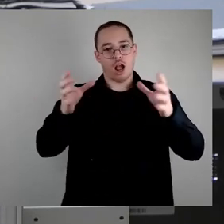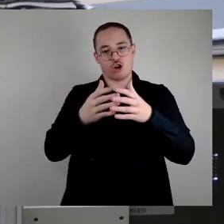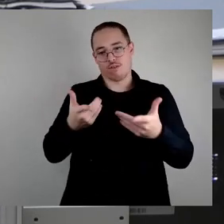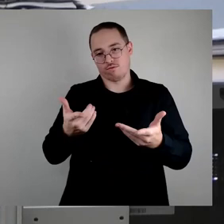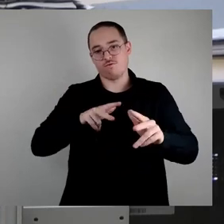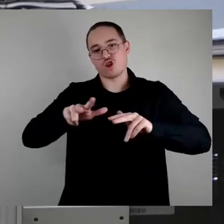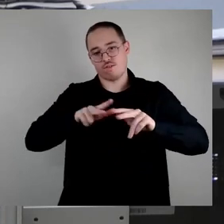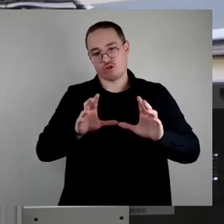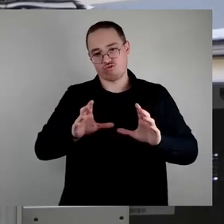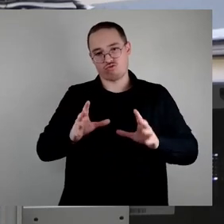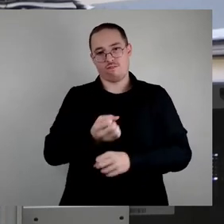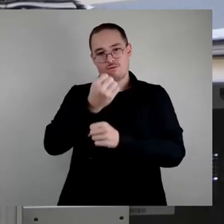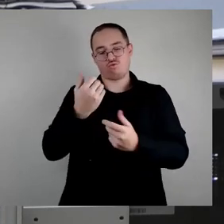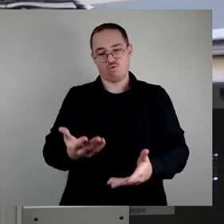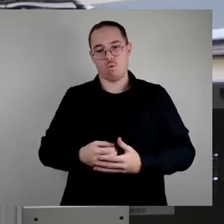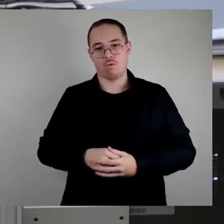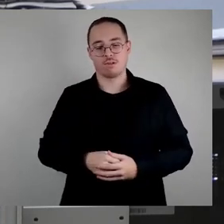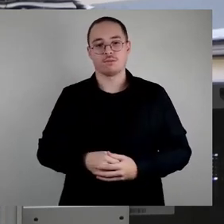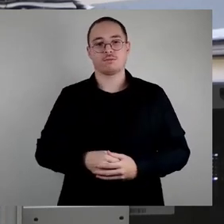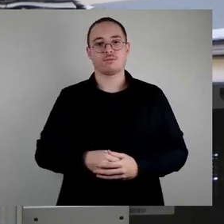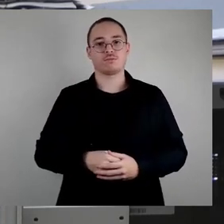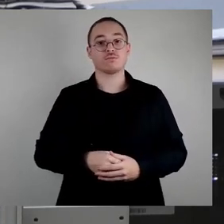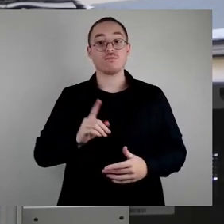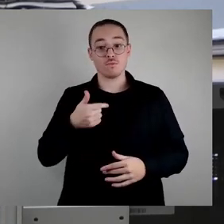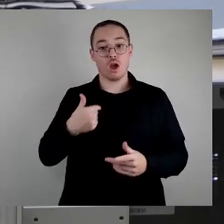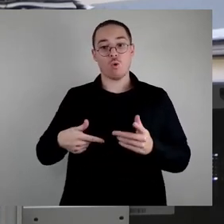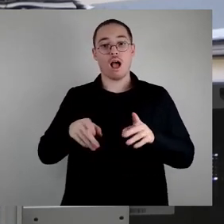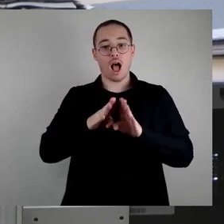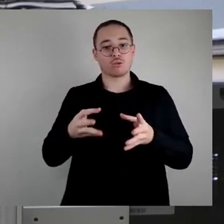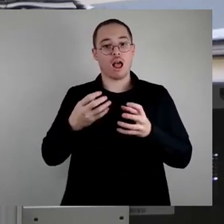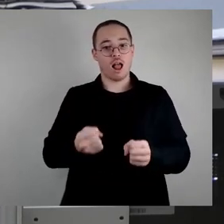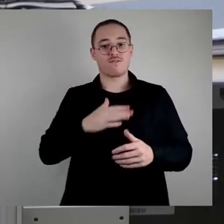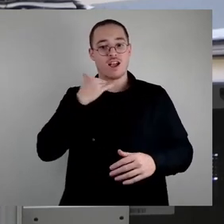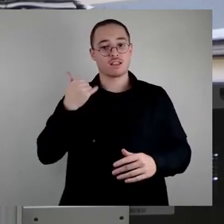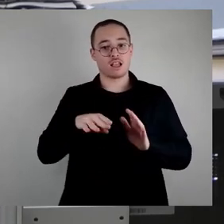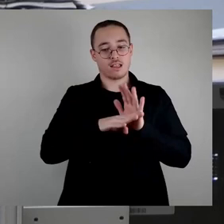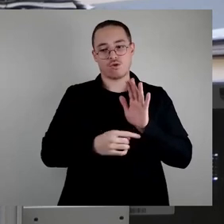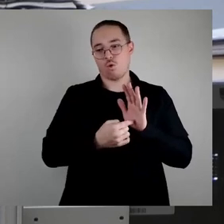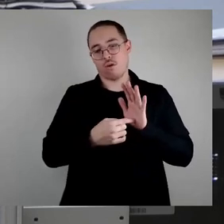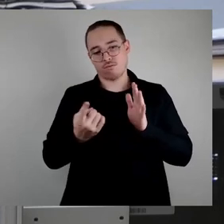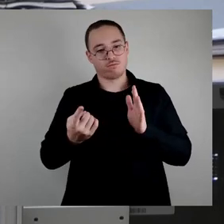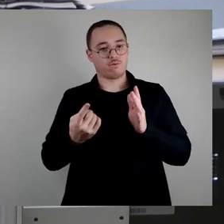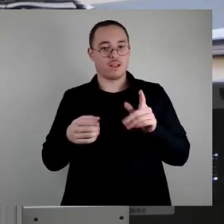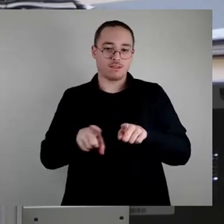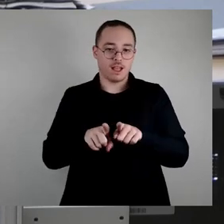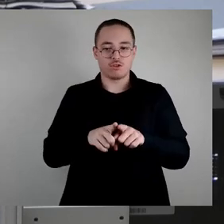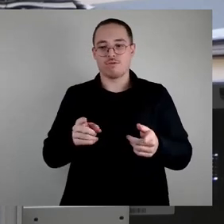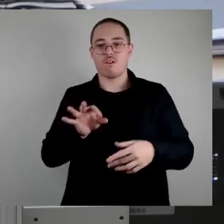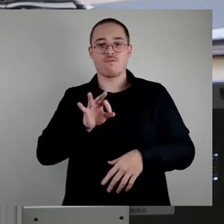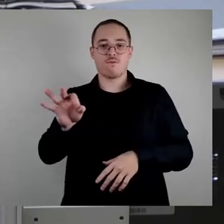Wasserhaushaltsgesetz, die nachteiligen Hochwasserfolgen für die menschliche Gesundheit und so weiter und so fort sind sozusagen